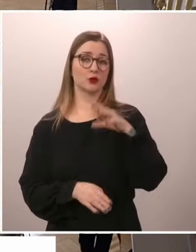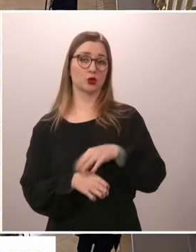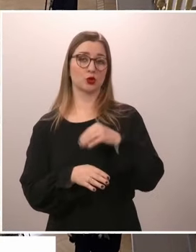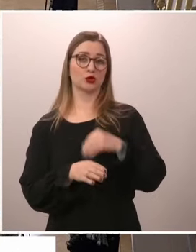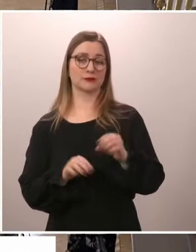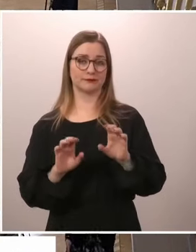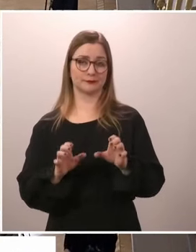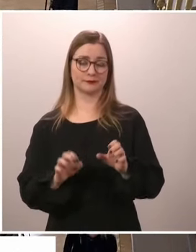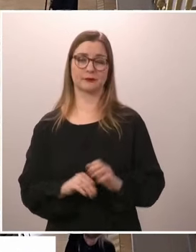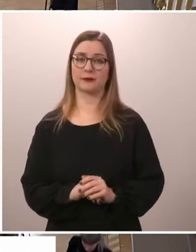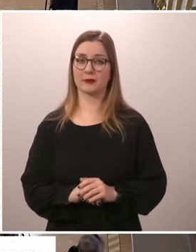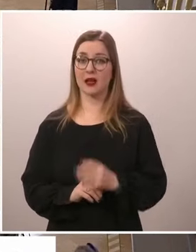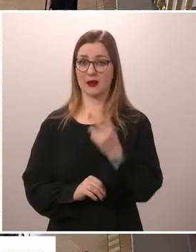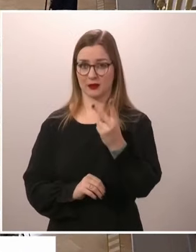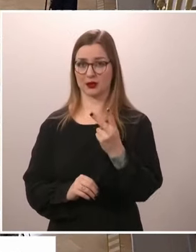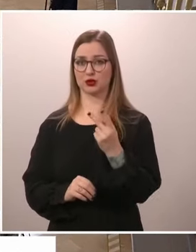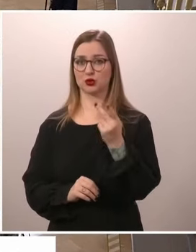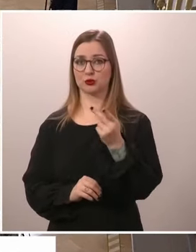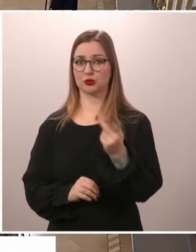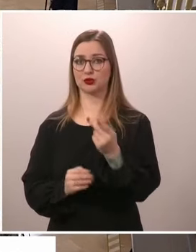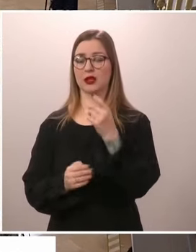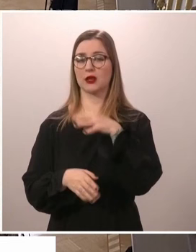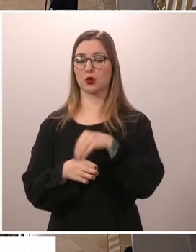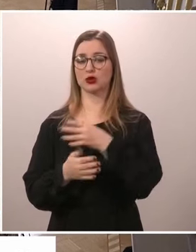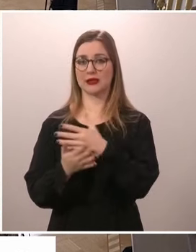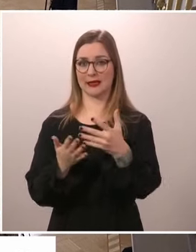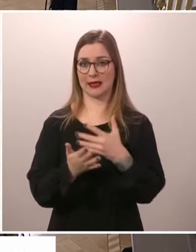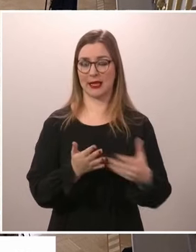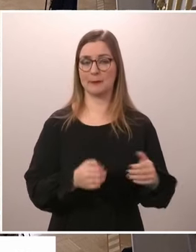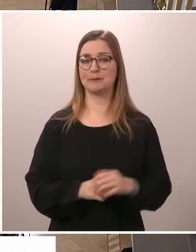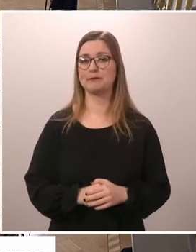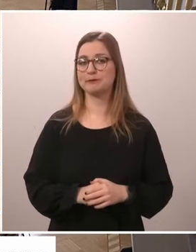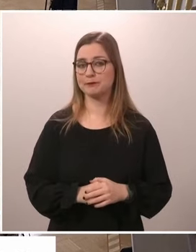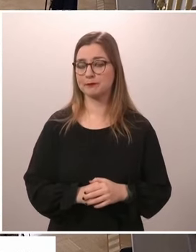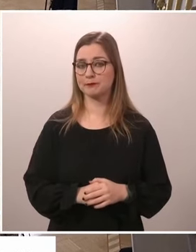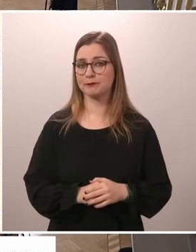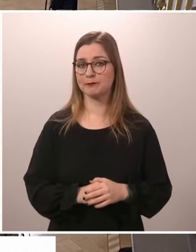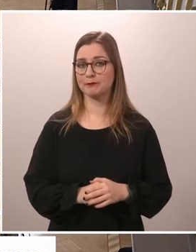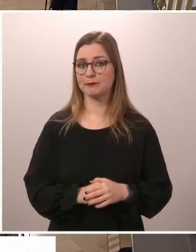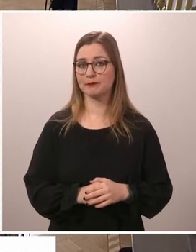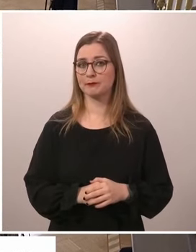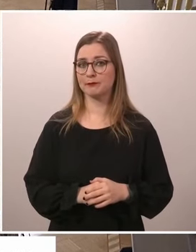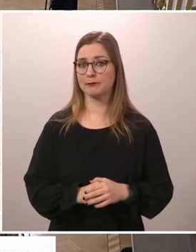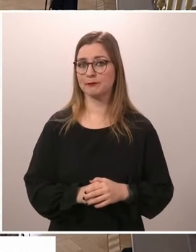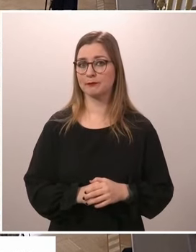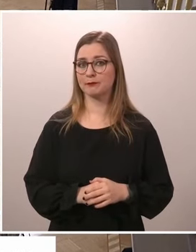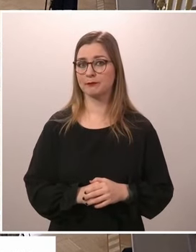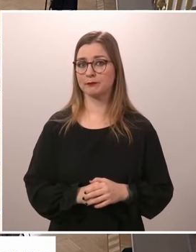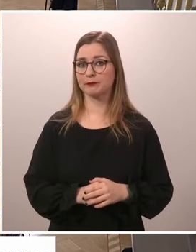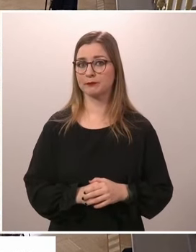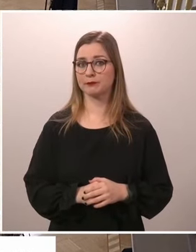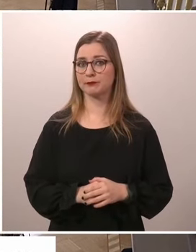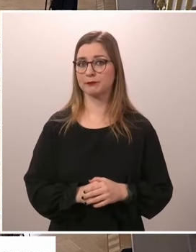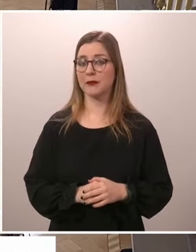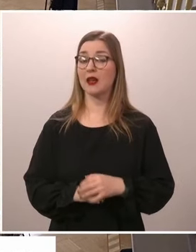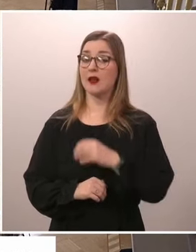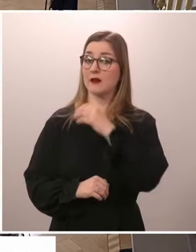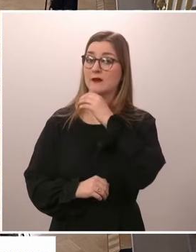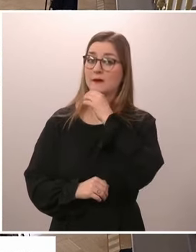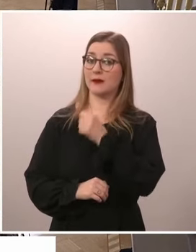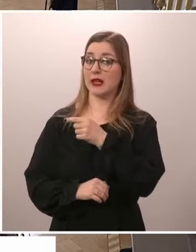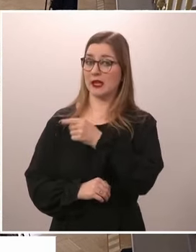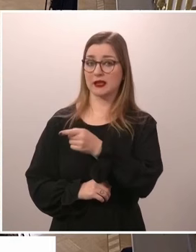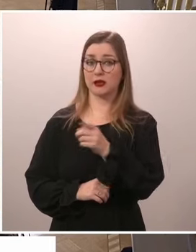Två frågor på svenska. Två, har du fått några gratulationer, reaktioner från Ryssland? Och